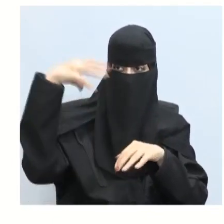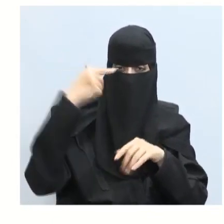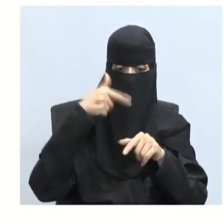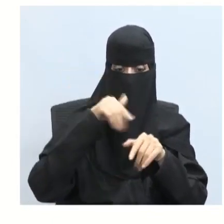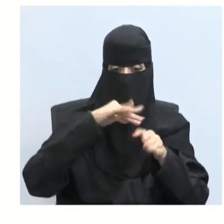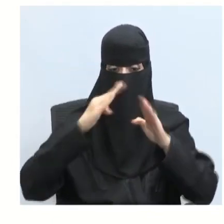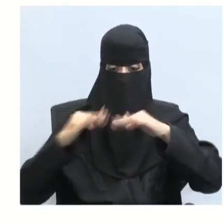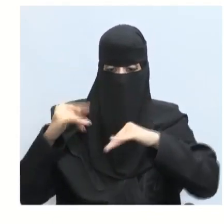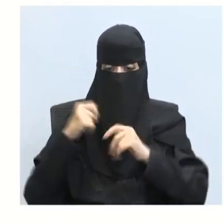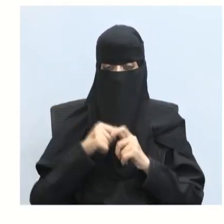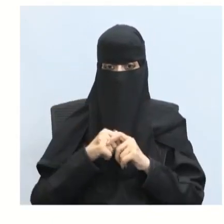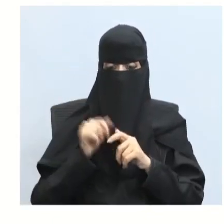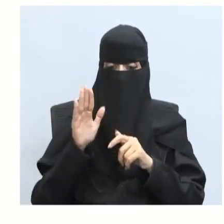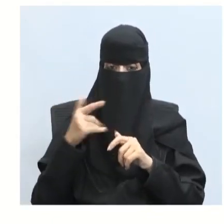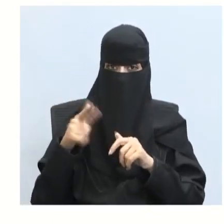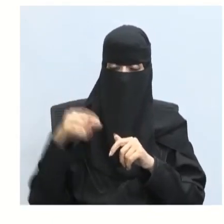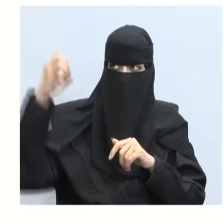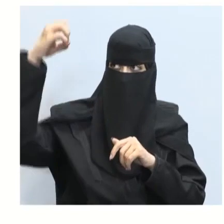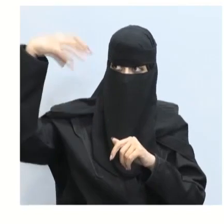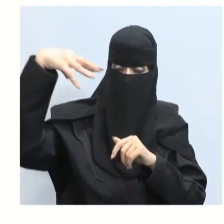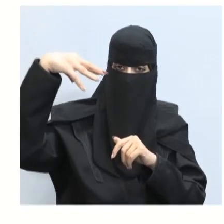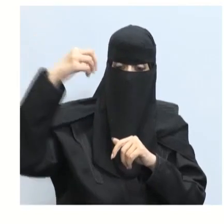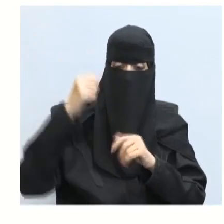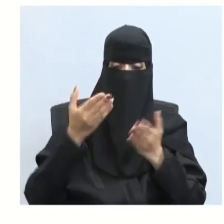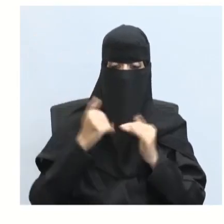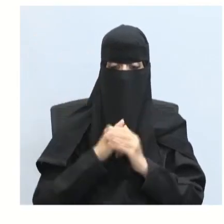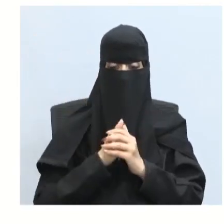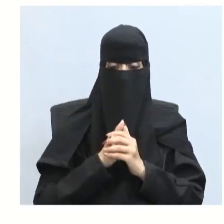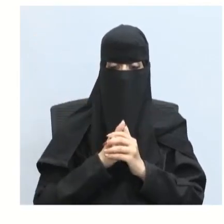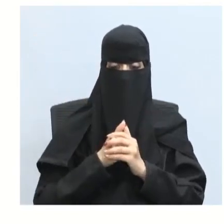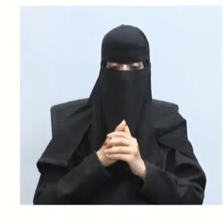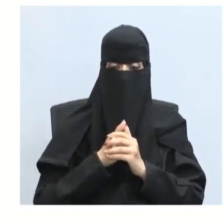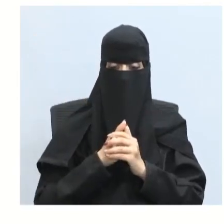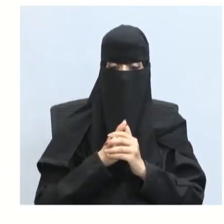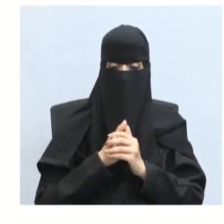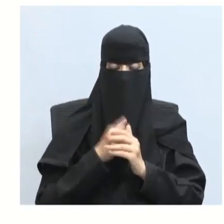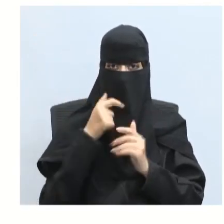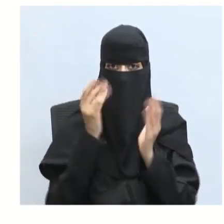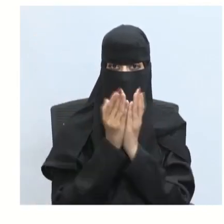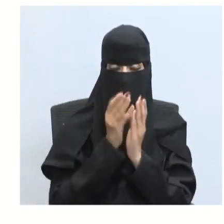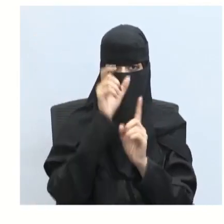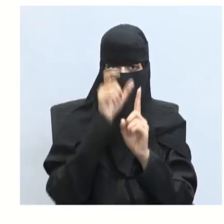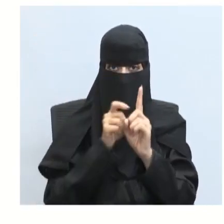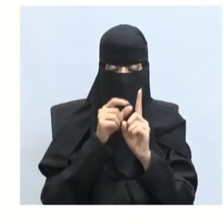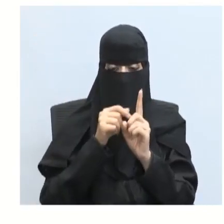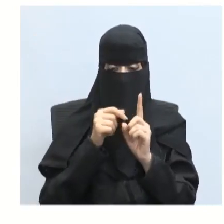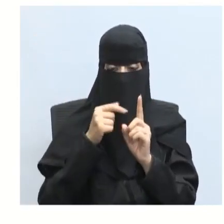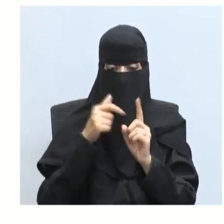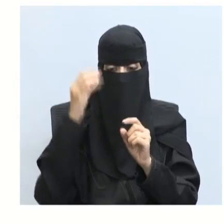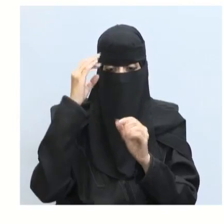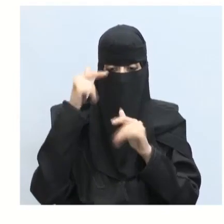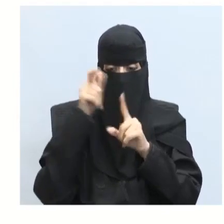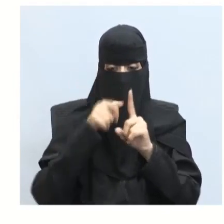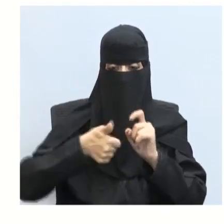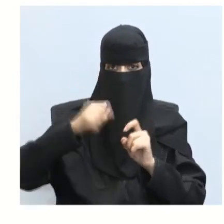أو الموجة نعم أحسنت عزيز الطالب الشعاع درس الفلانكي الدينماركي أولي